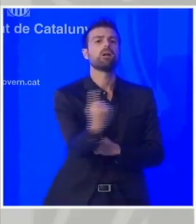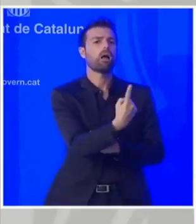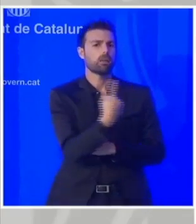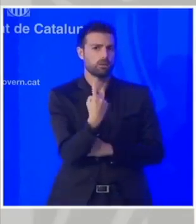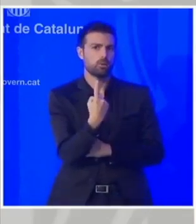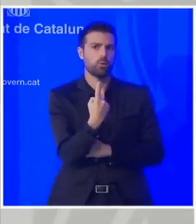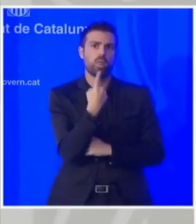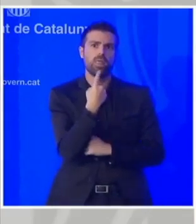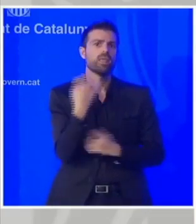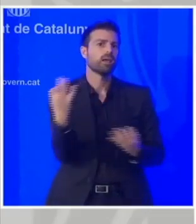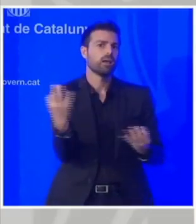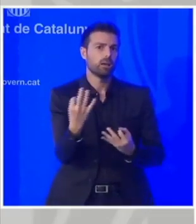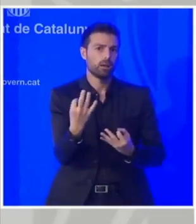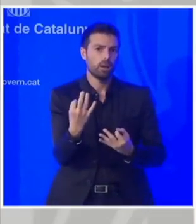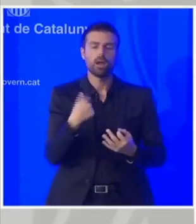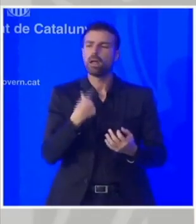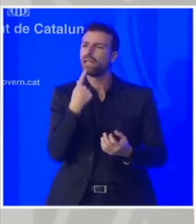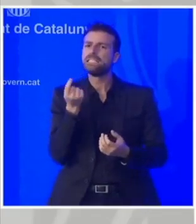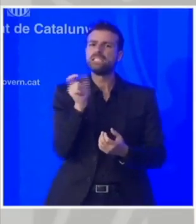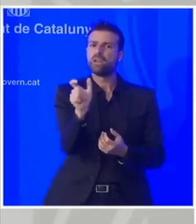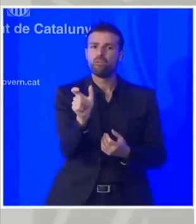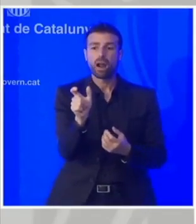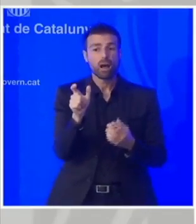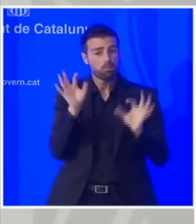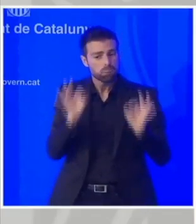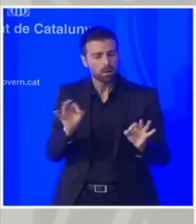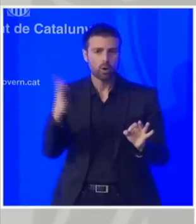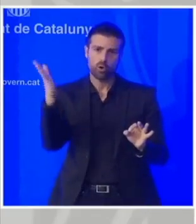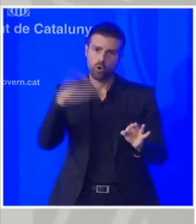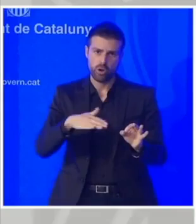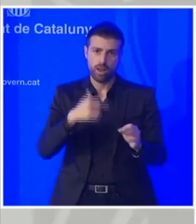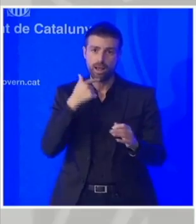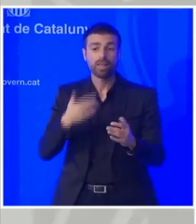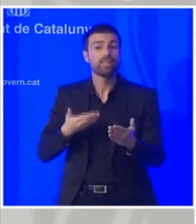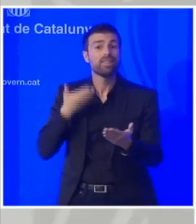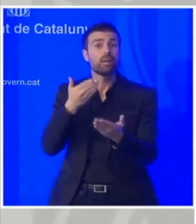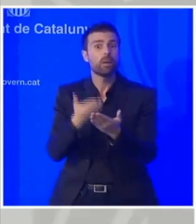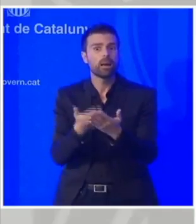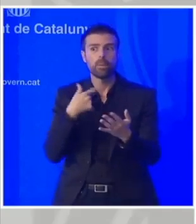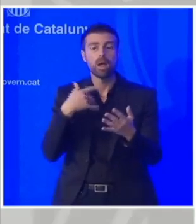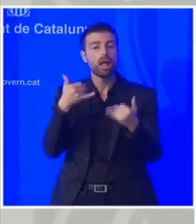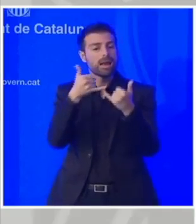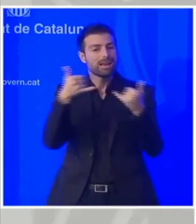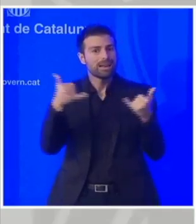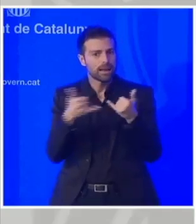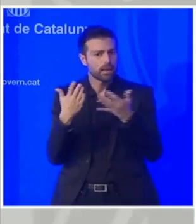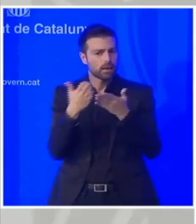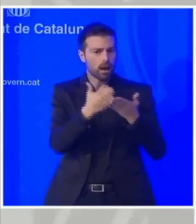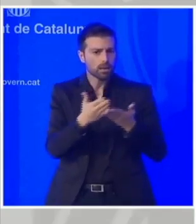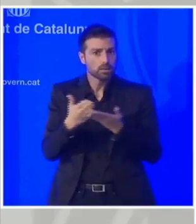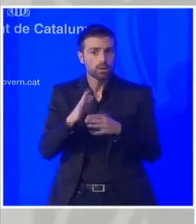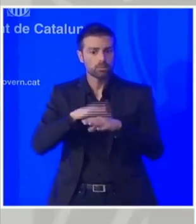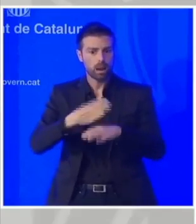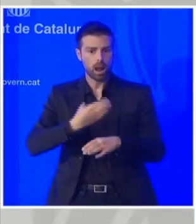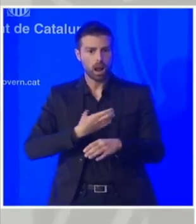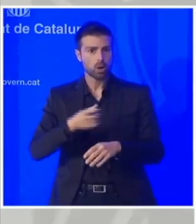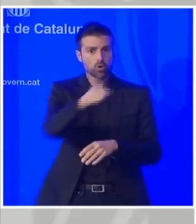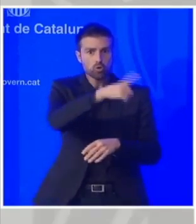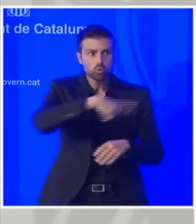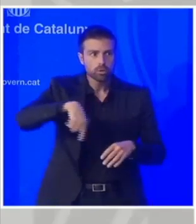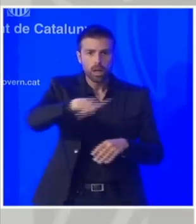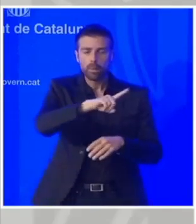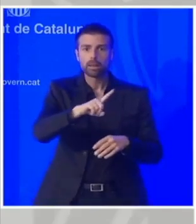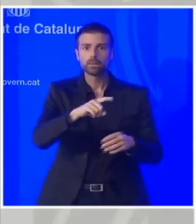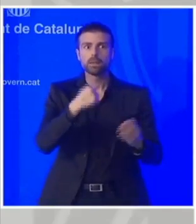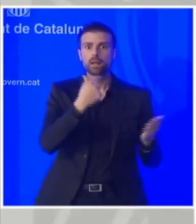no reclamem aquí una xifra concreta el que reclamem és que s'obrin aquelles línies per tal que els ajuntaments puguin en este